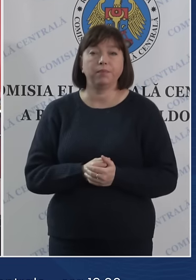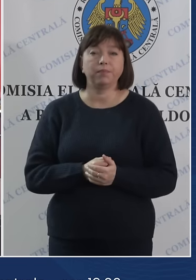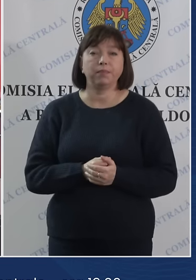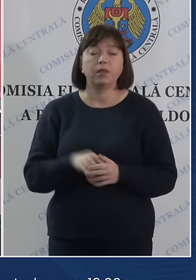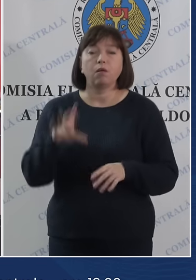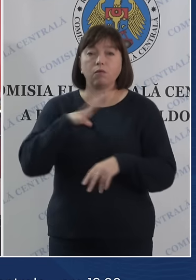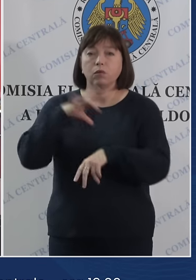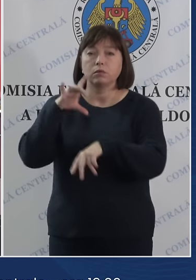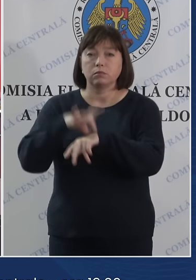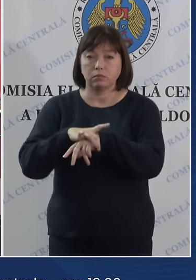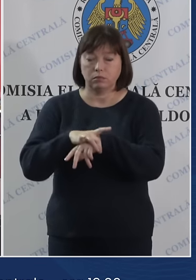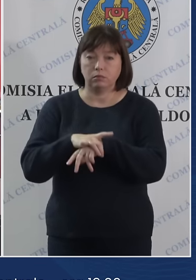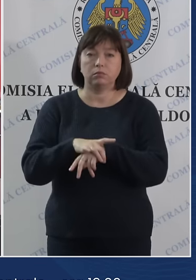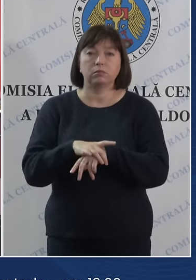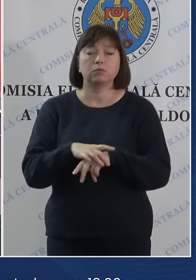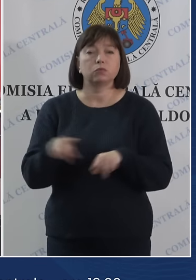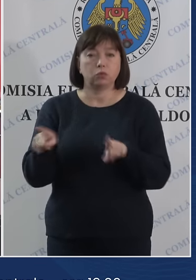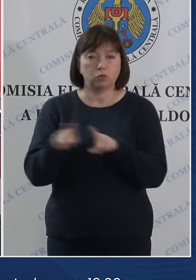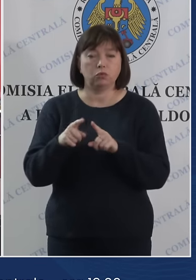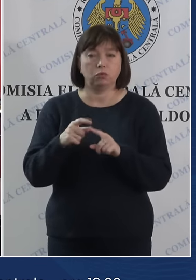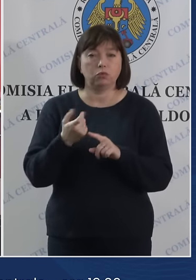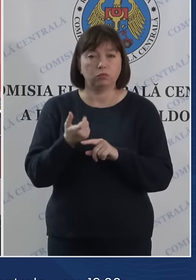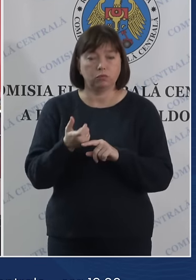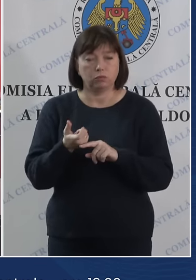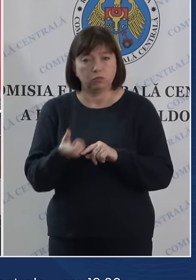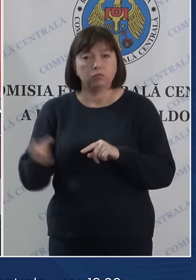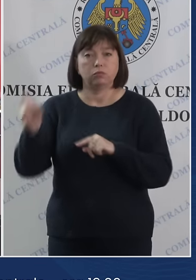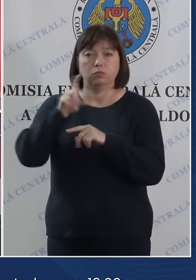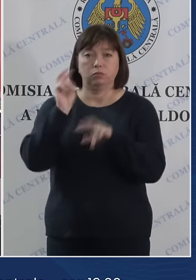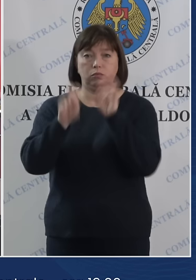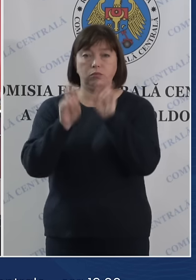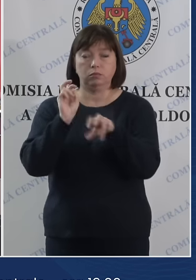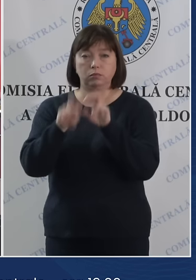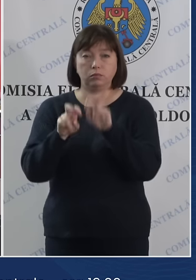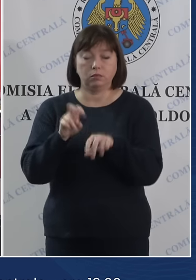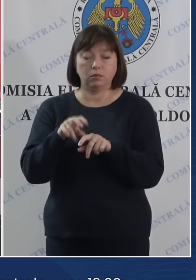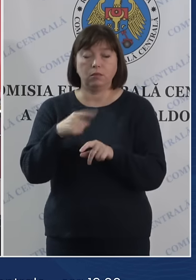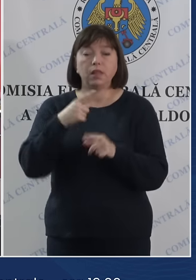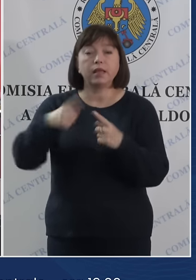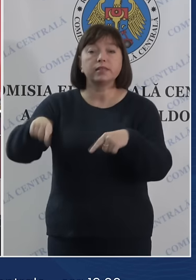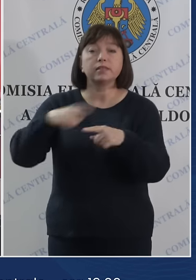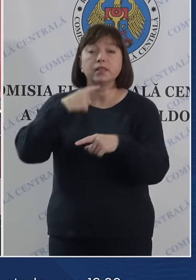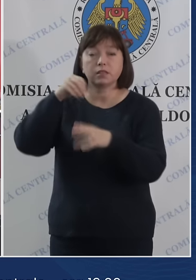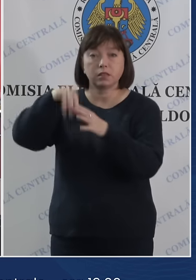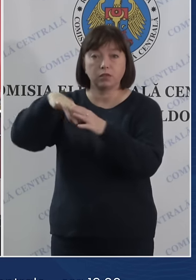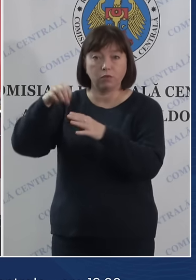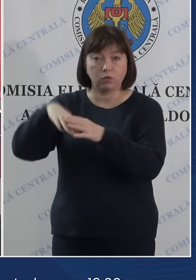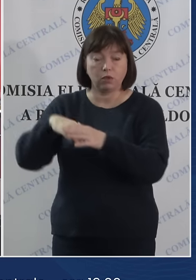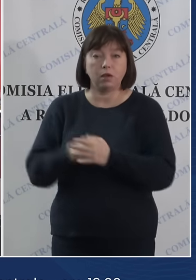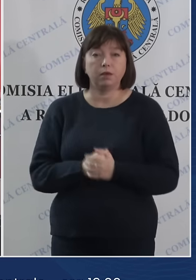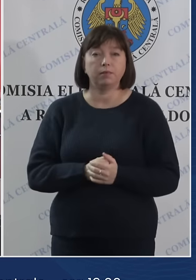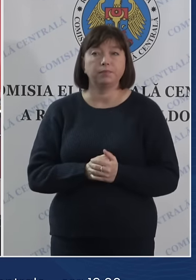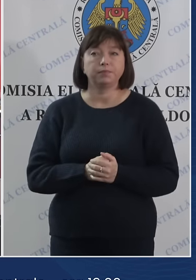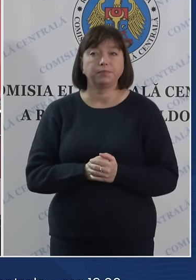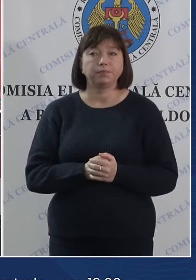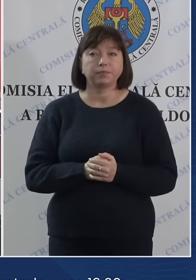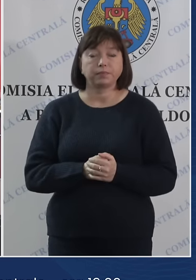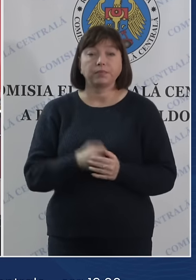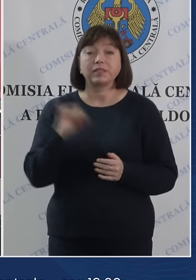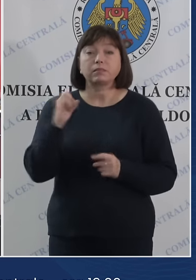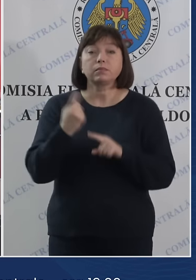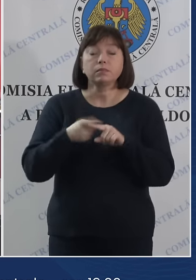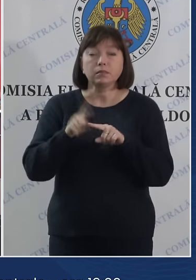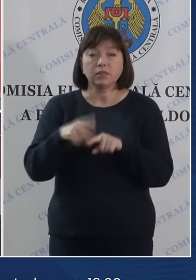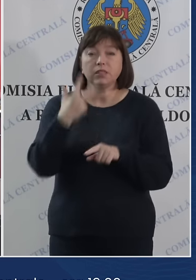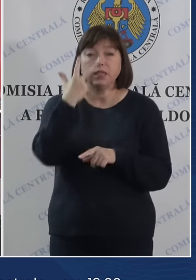testat o creștere simnificativă de prezență a alegătorilor la secțiile de votare, dintre care